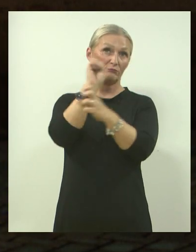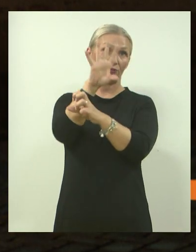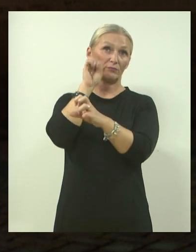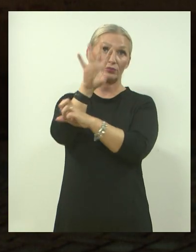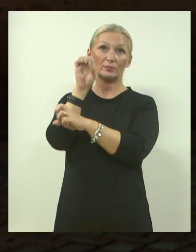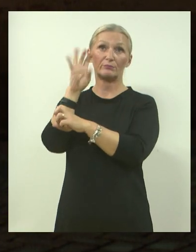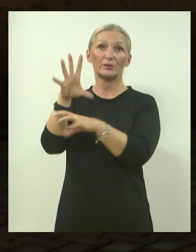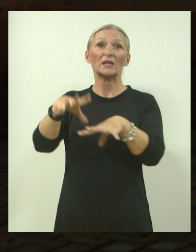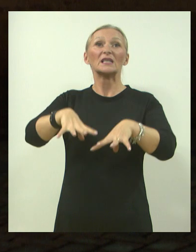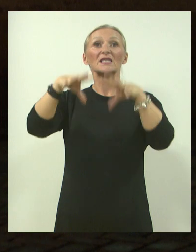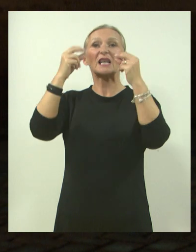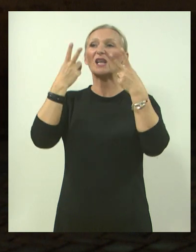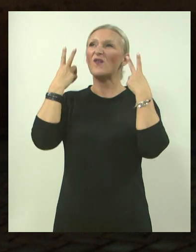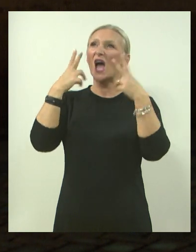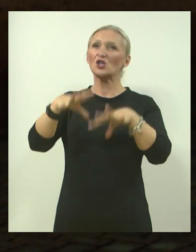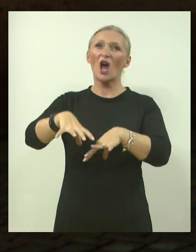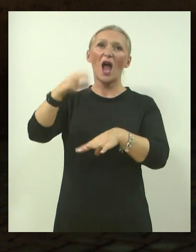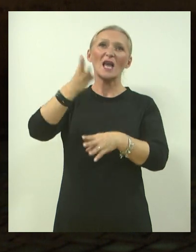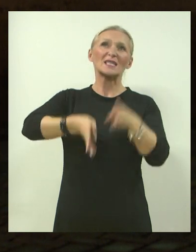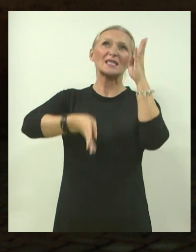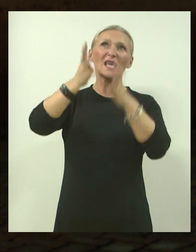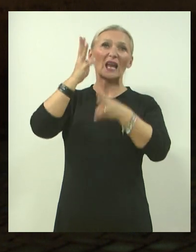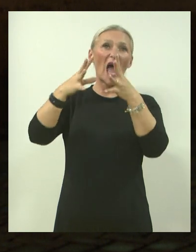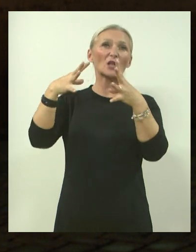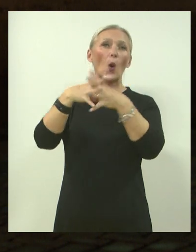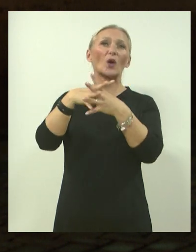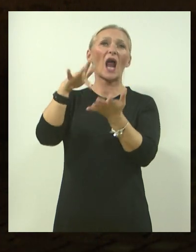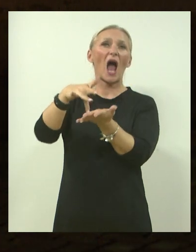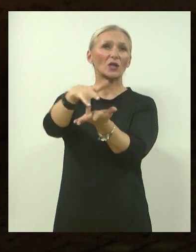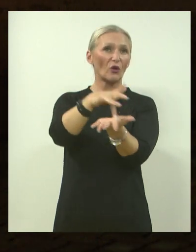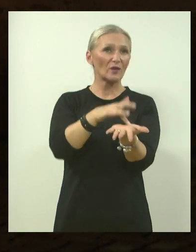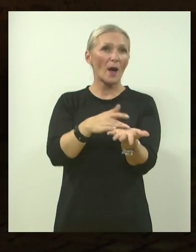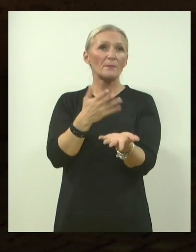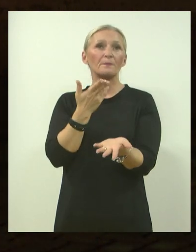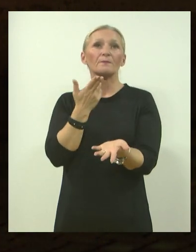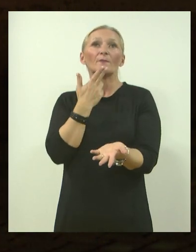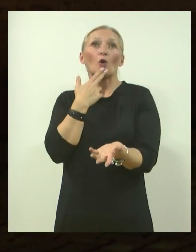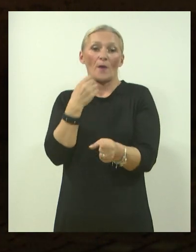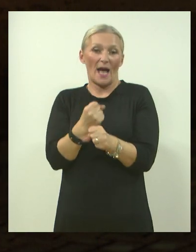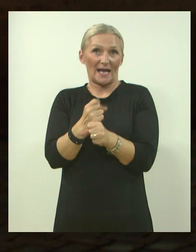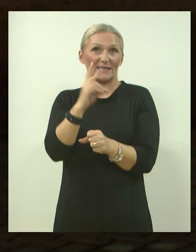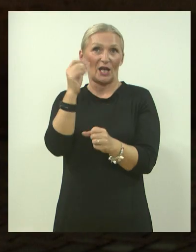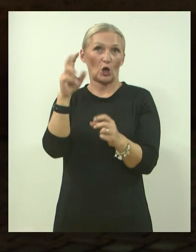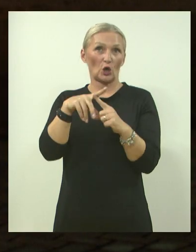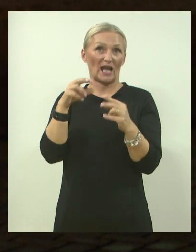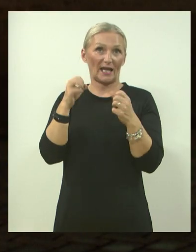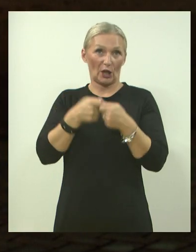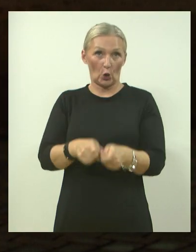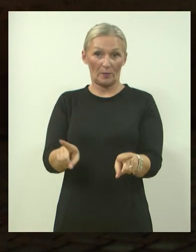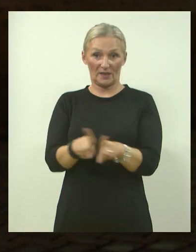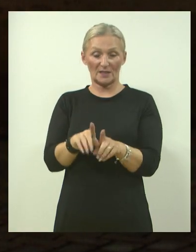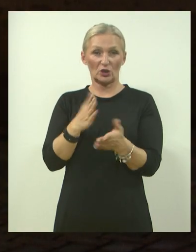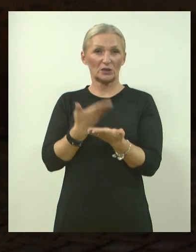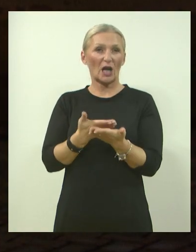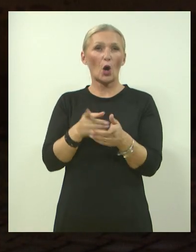na važne zgrade u gradovima kojima djevaju rotari klubovi. Pa je tako između ostalog recimo